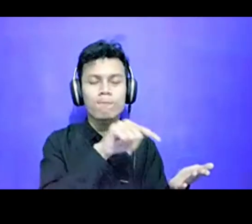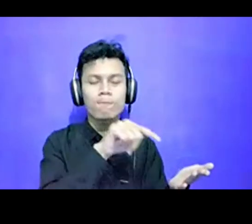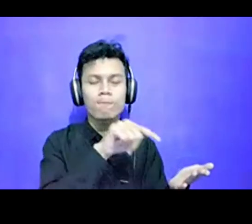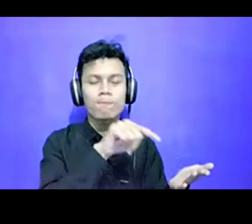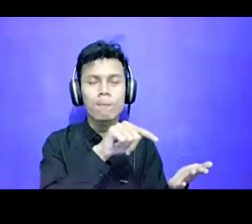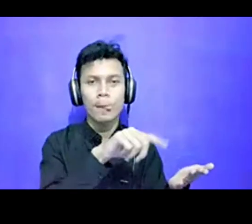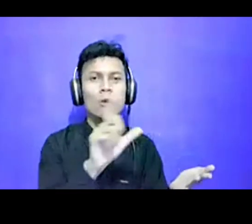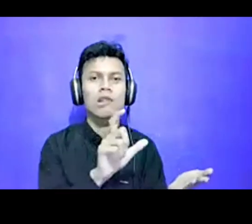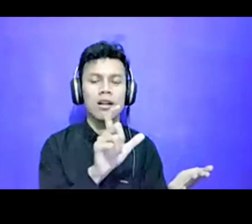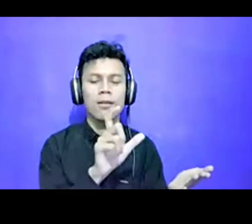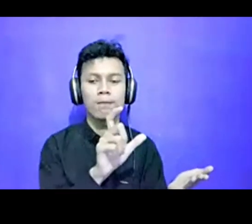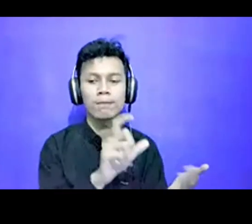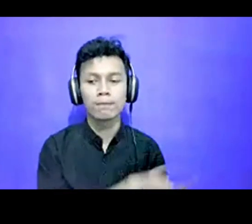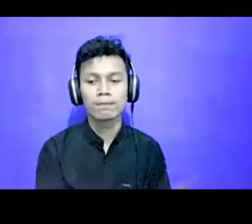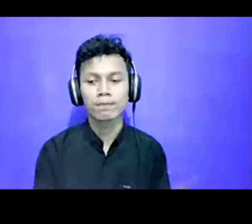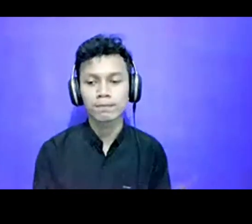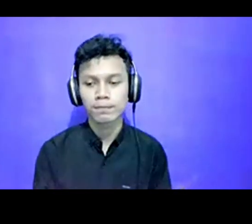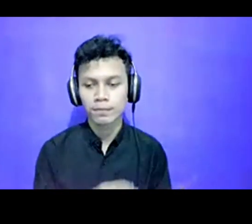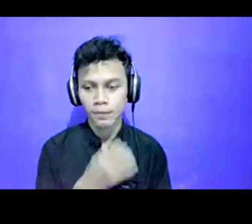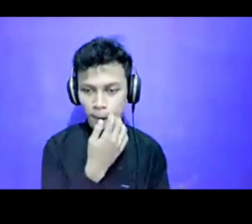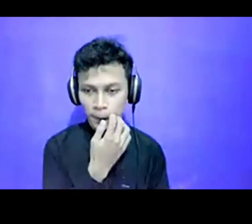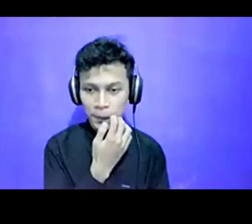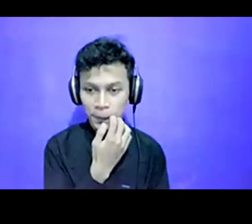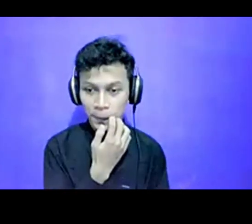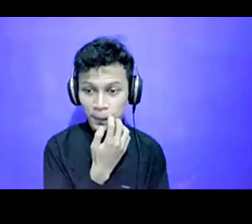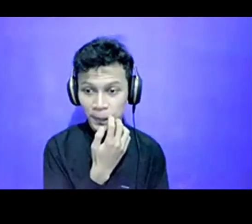caranya ya, gitu kira-kira.